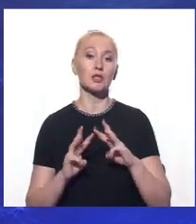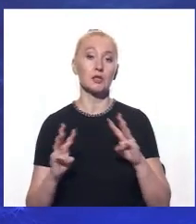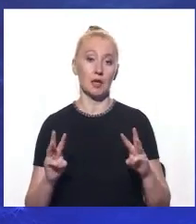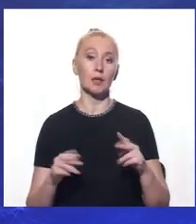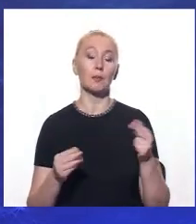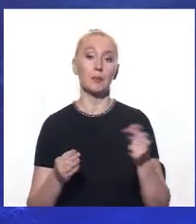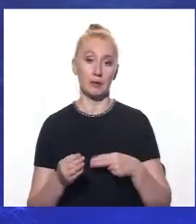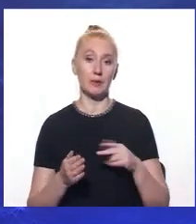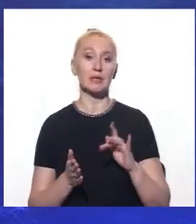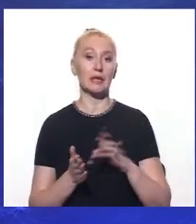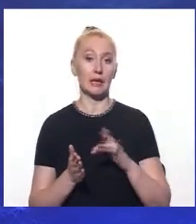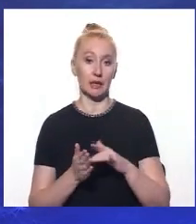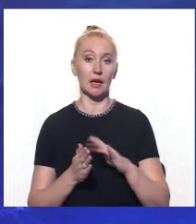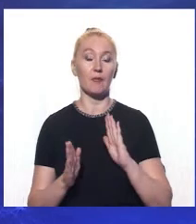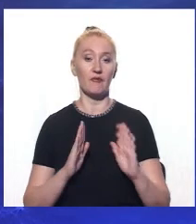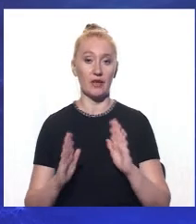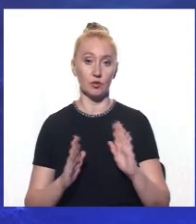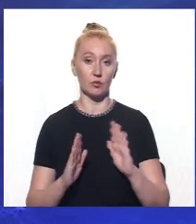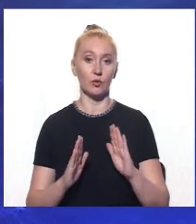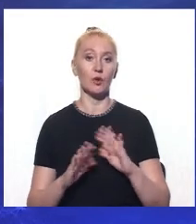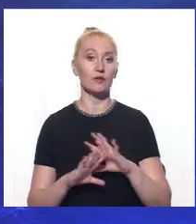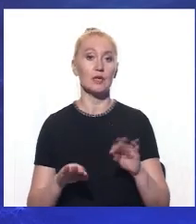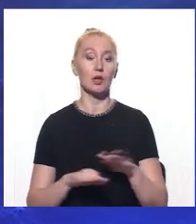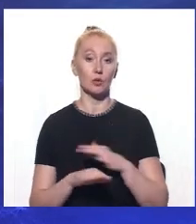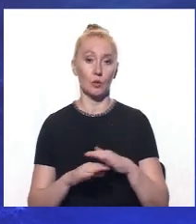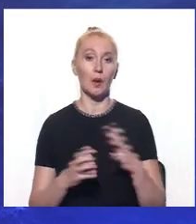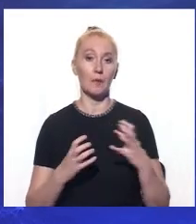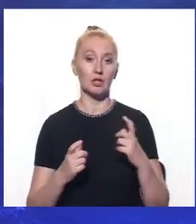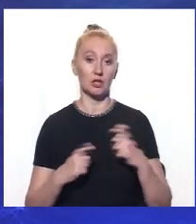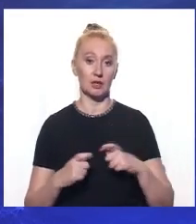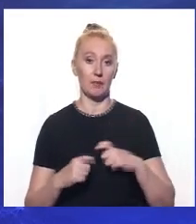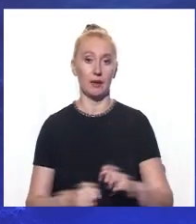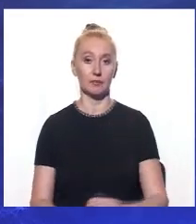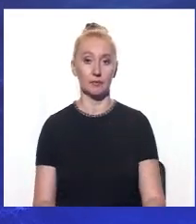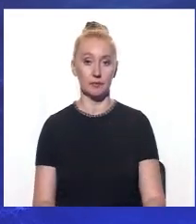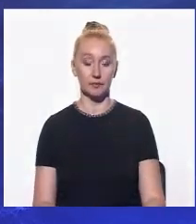сайт і підписуйтесь на сторінку у Телеграмі та Фейсбук. На все добре та бережіть себе!